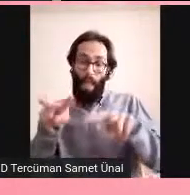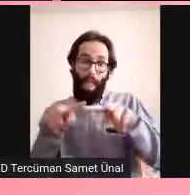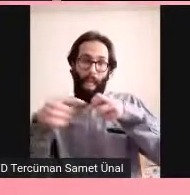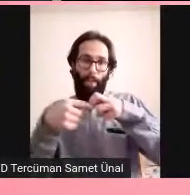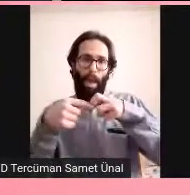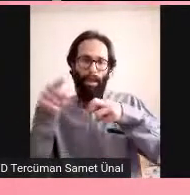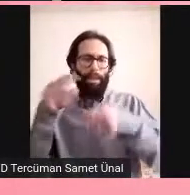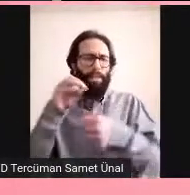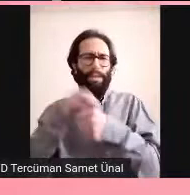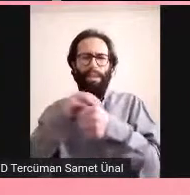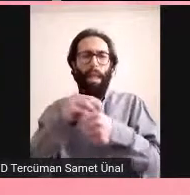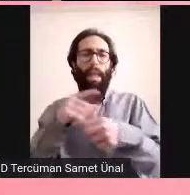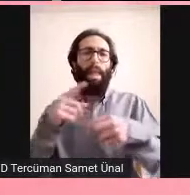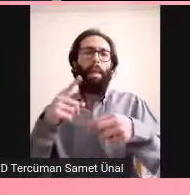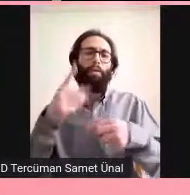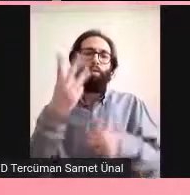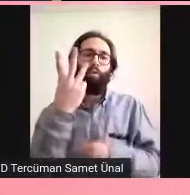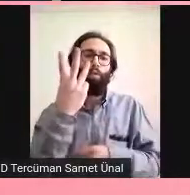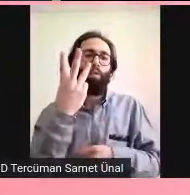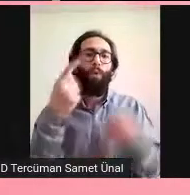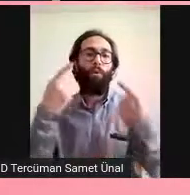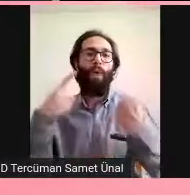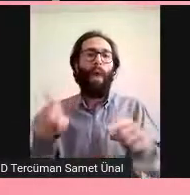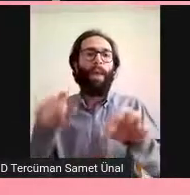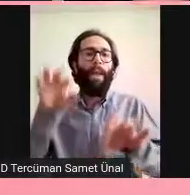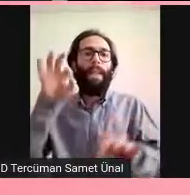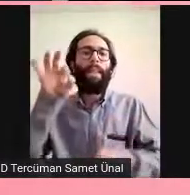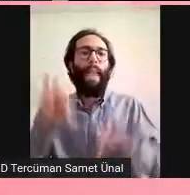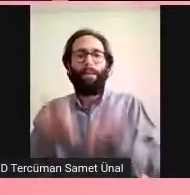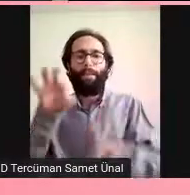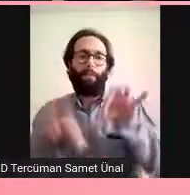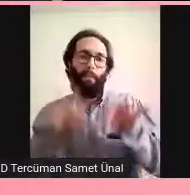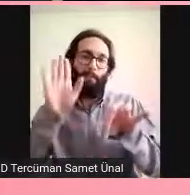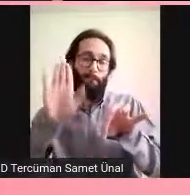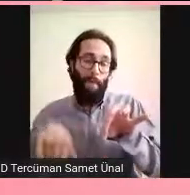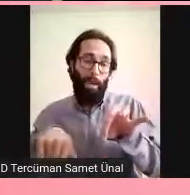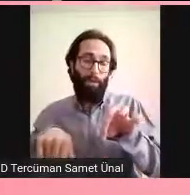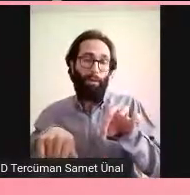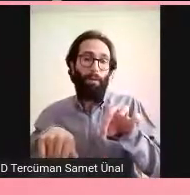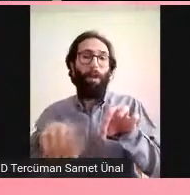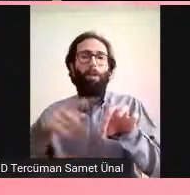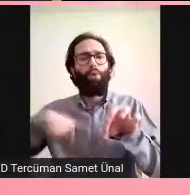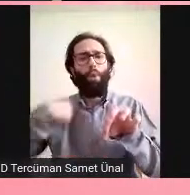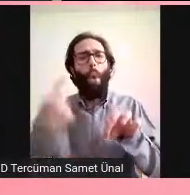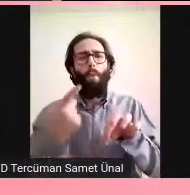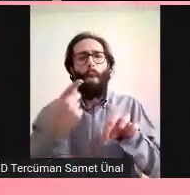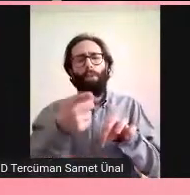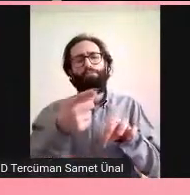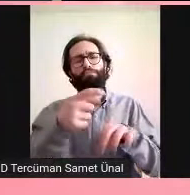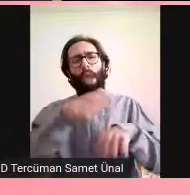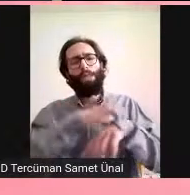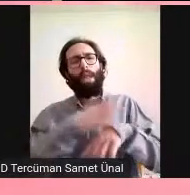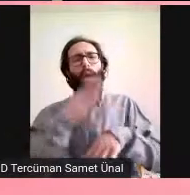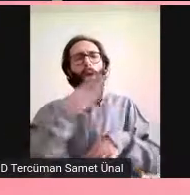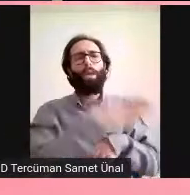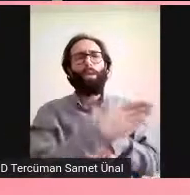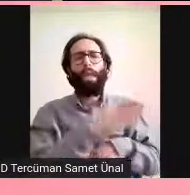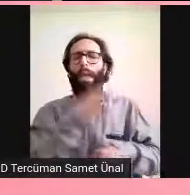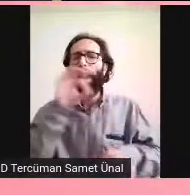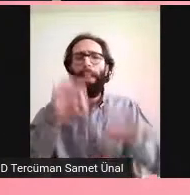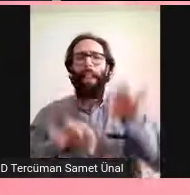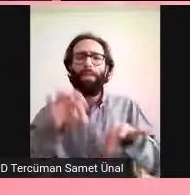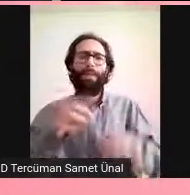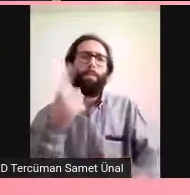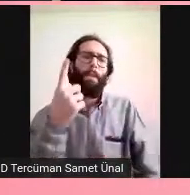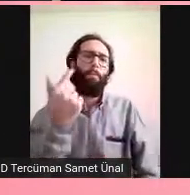tesla MR var. 3 tesla bundan çok daha kuvvetli görüntü alabiliyor demek.